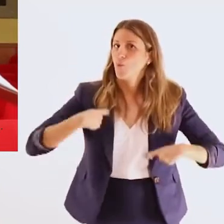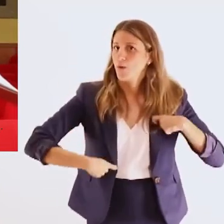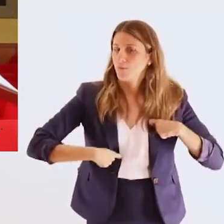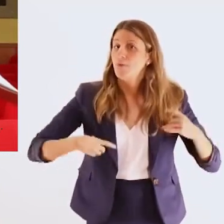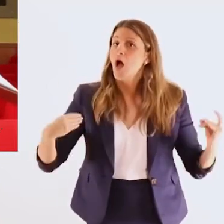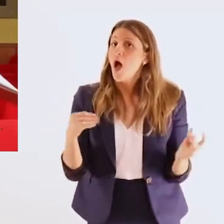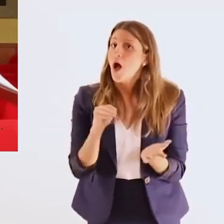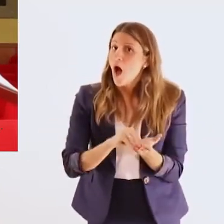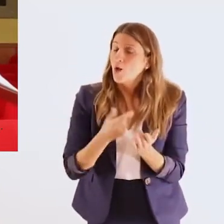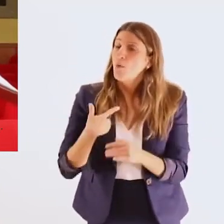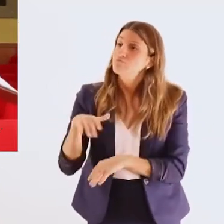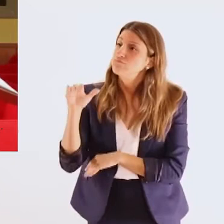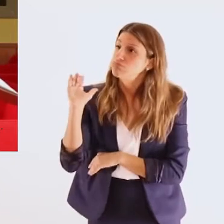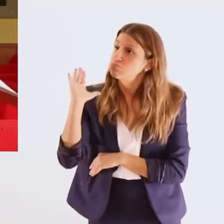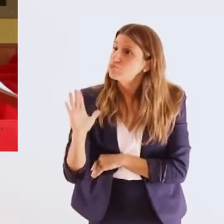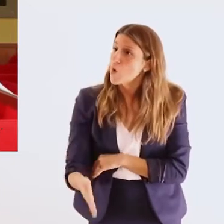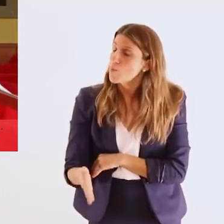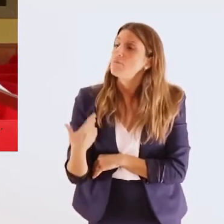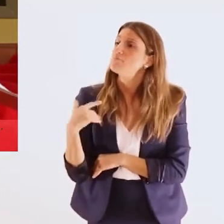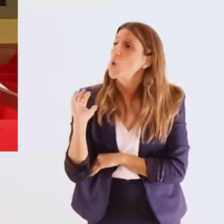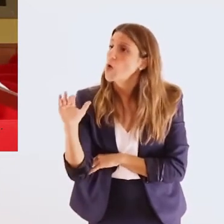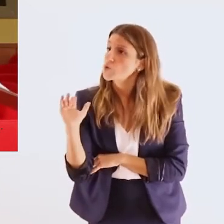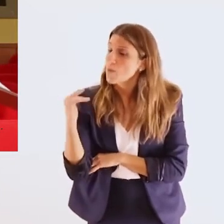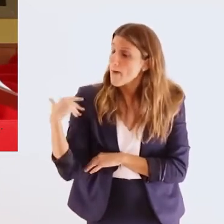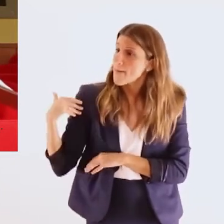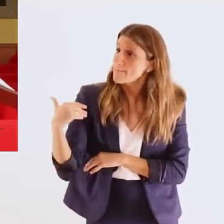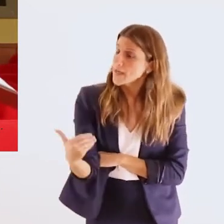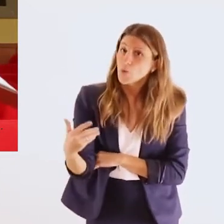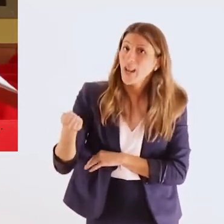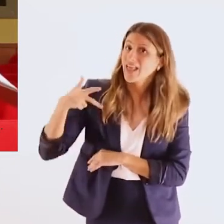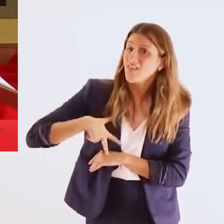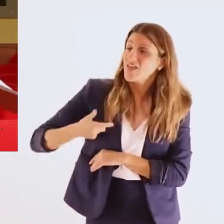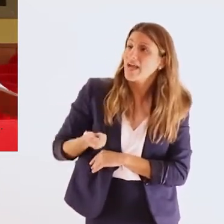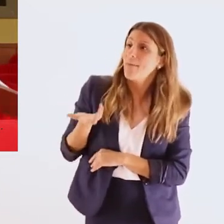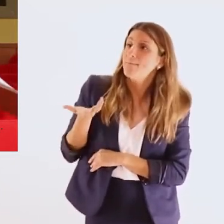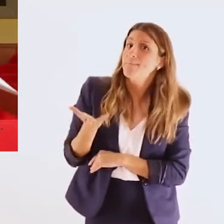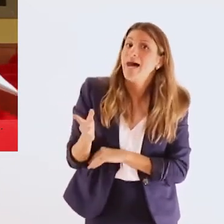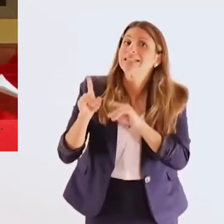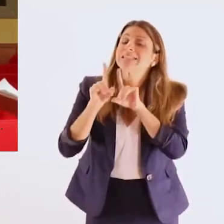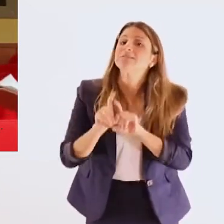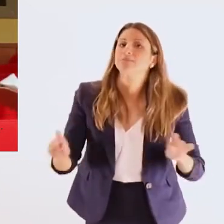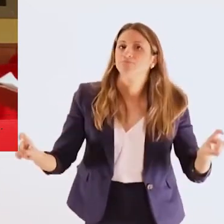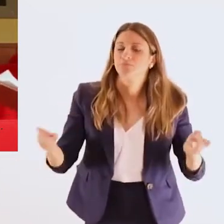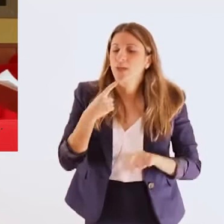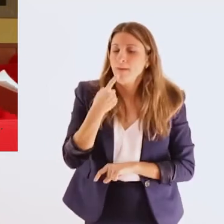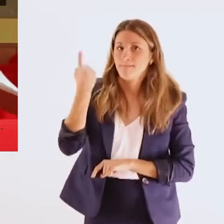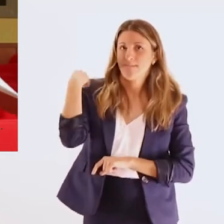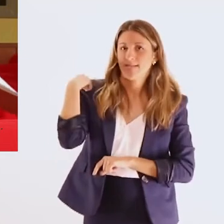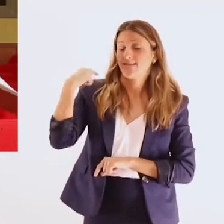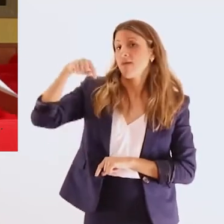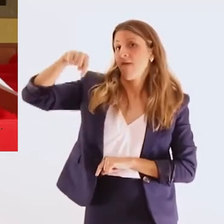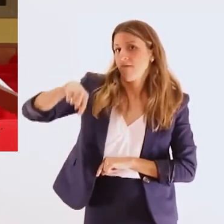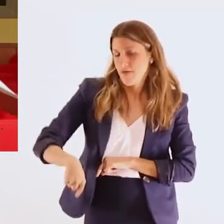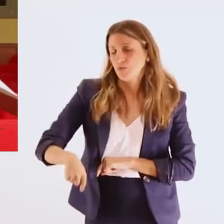διαμαρτυρία, στην άσκηση κοινωνικού ελέγχου, αλλά μια 3η Δεκέμβρη, που έλαβε χώρα φέτος,